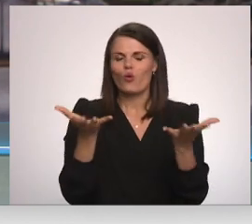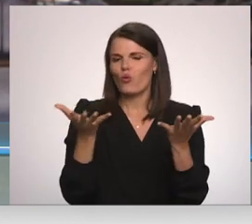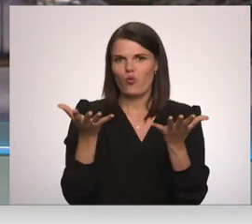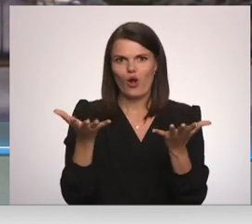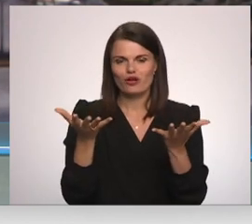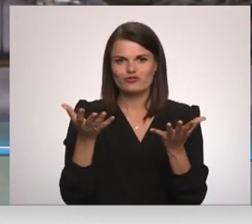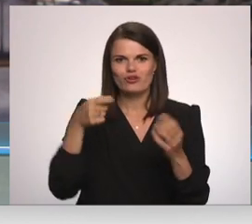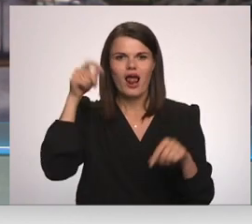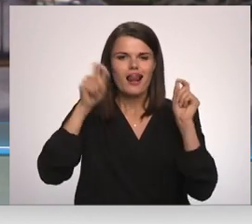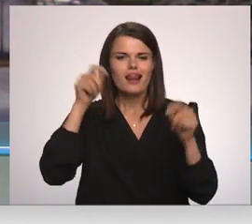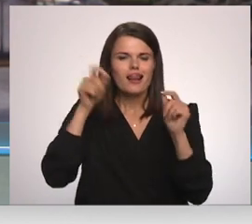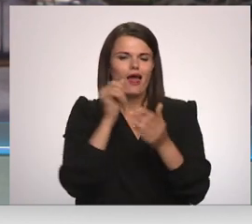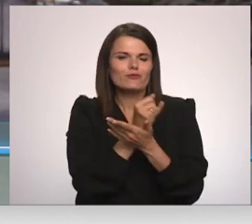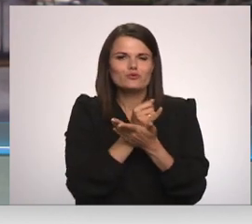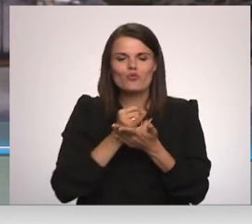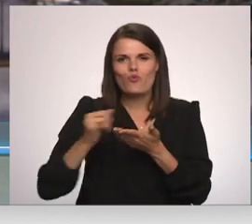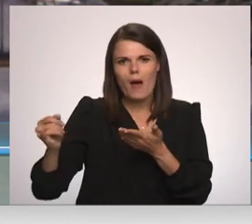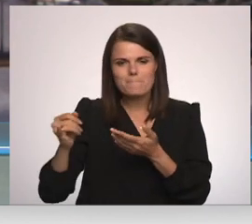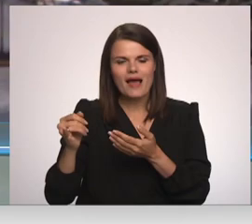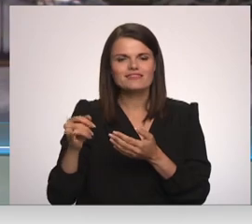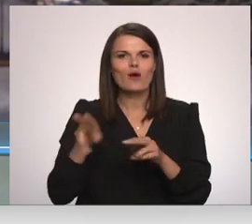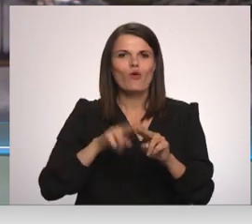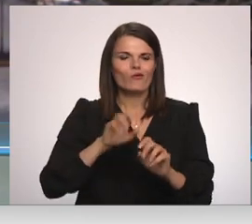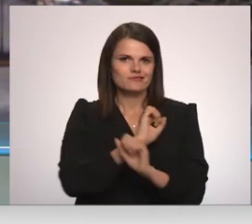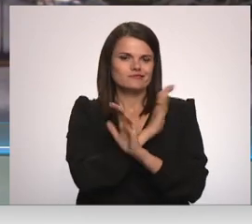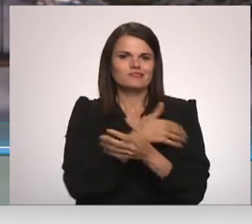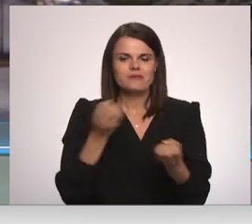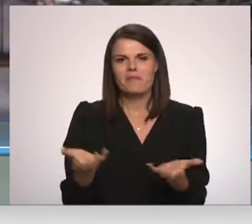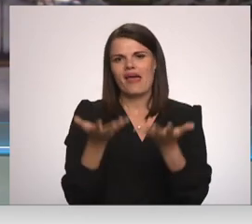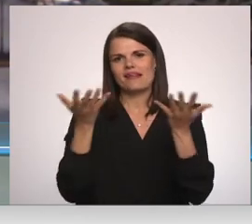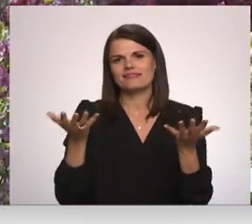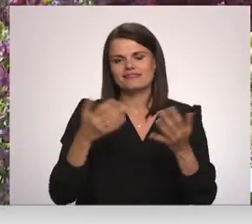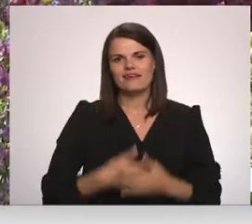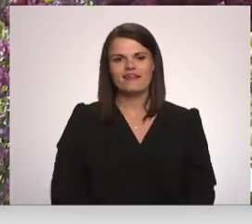jo koši lietus nomazgātas un arī spēcinātas. Turpin Āja Kīnce.